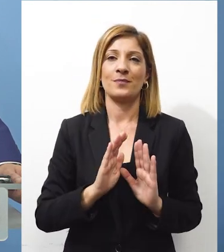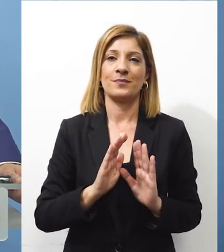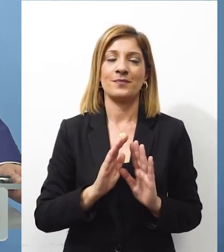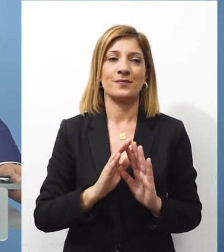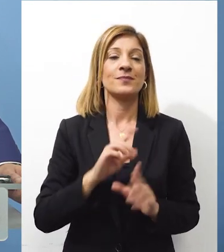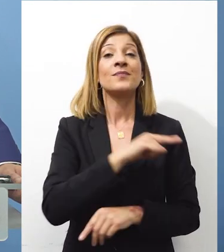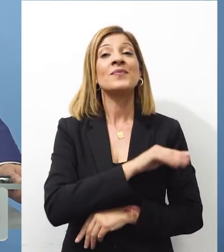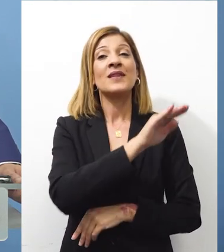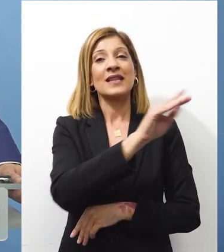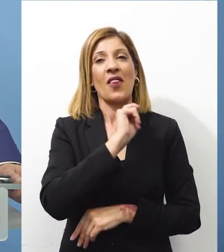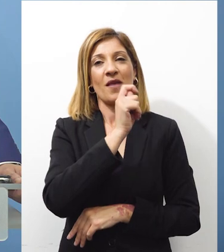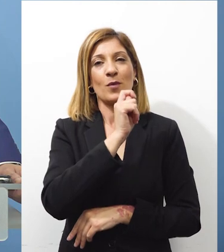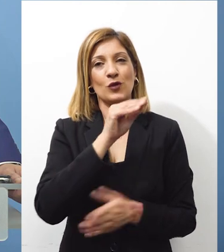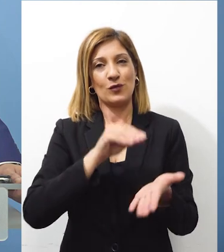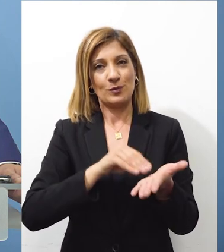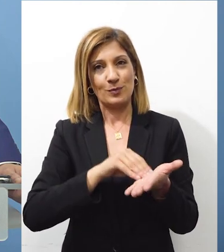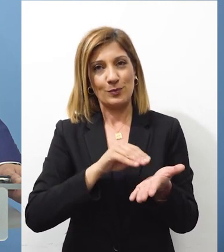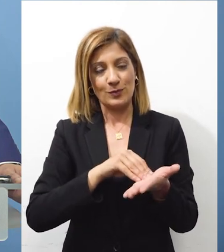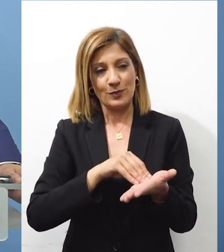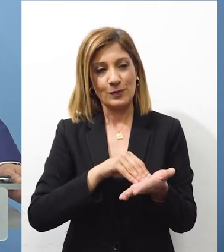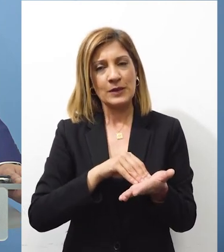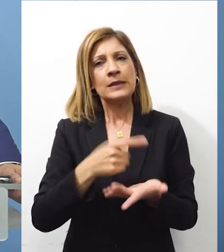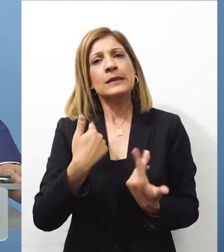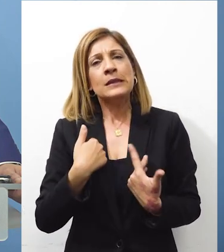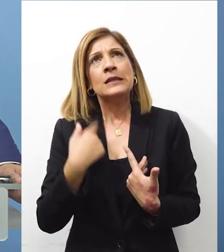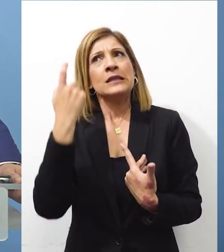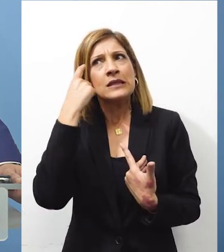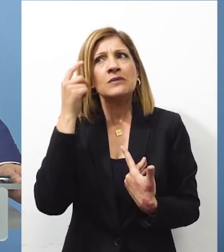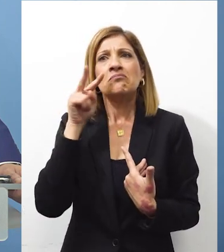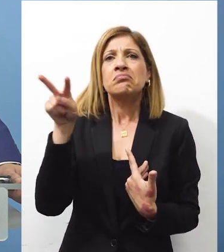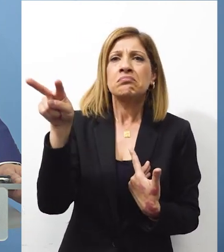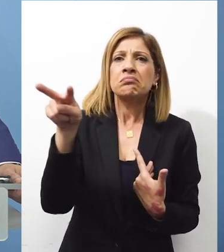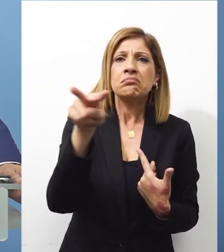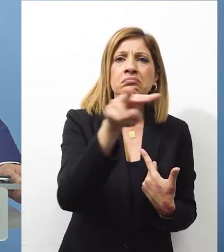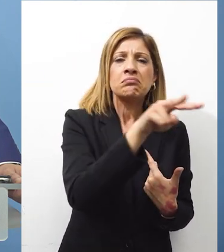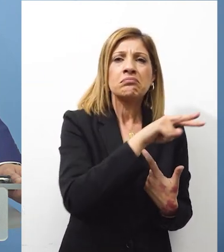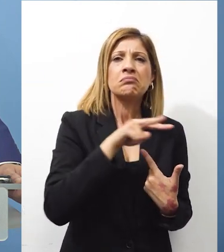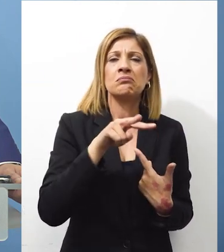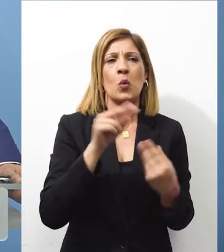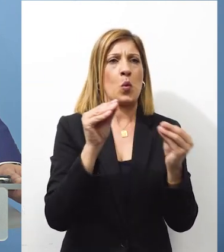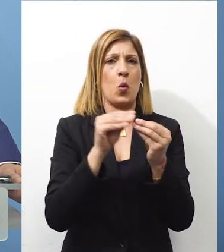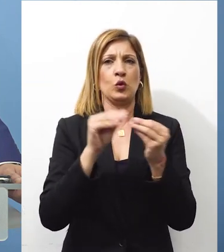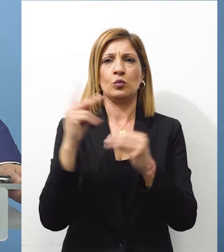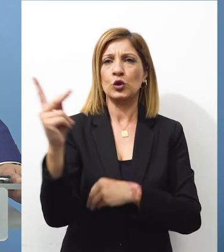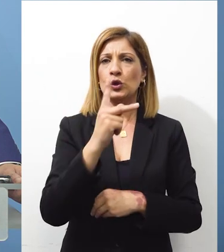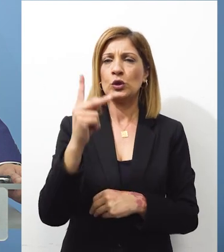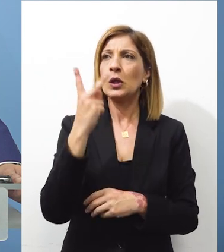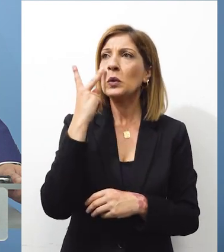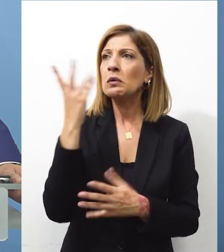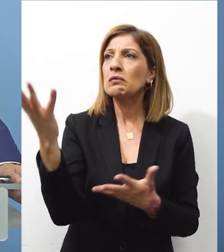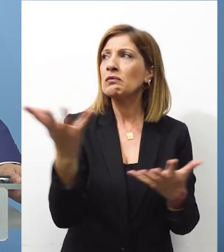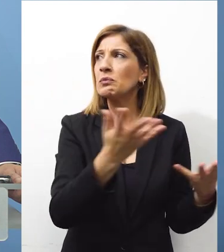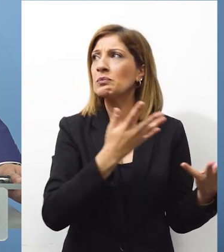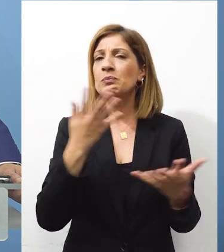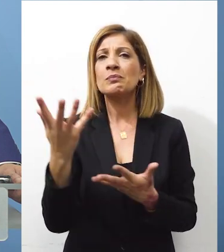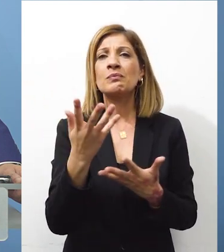αναφέρεστε Υπάρχει μια εντύπωση μέσα στην κοινή γνώμη ότι